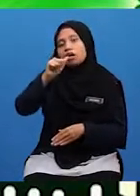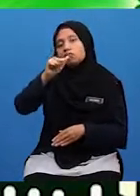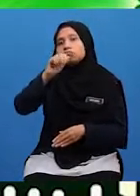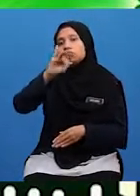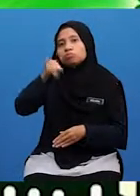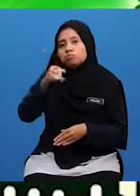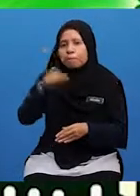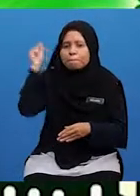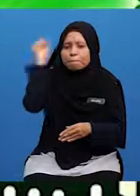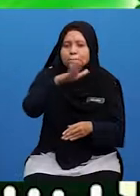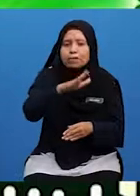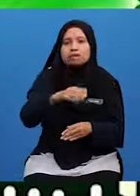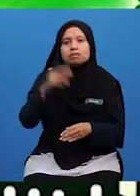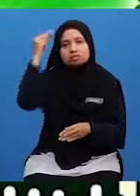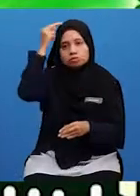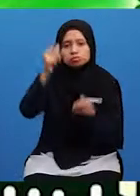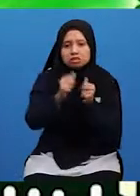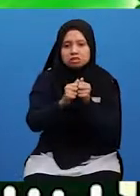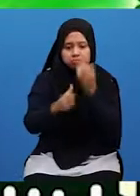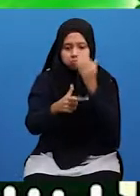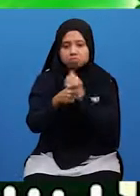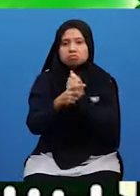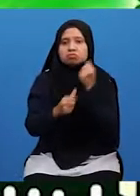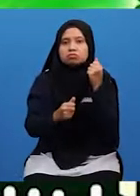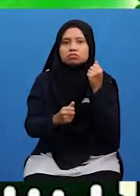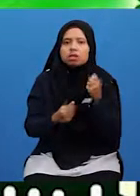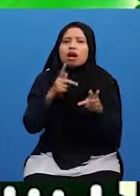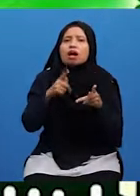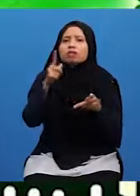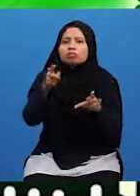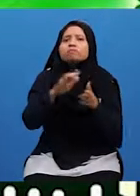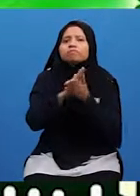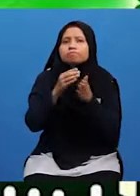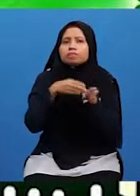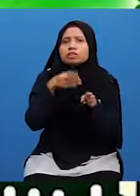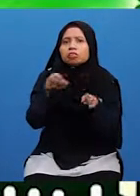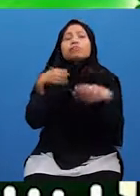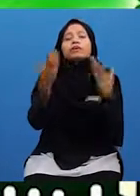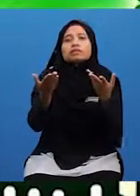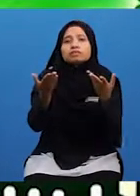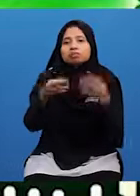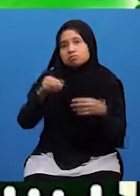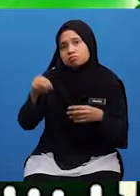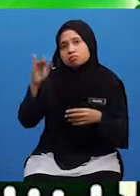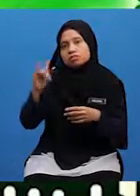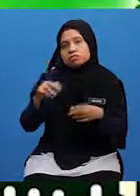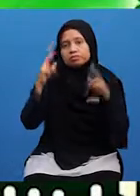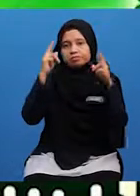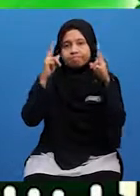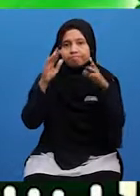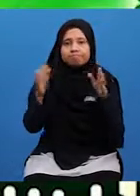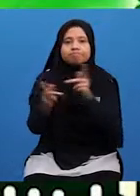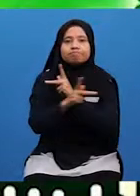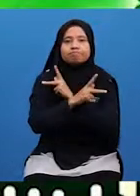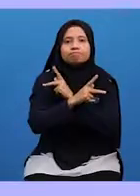Apa yang murid-murid rasa Kalau ianya terjadi Kepada murid-murid Murid-murid yang Ustazah Kasih